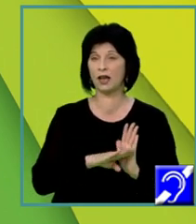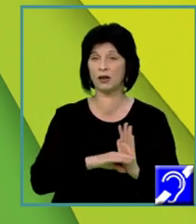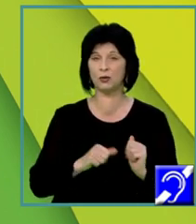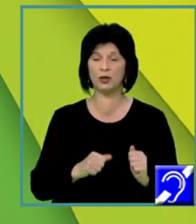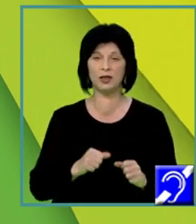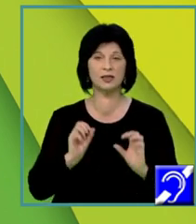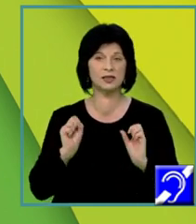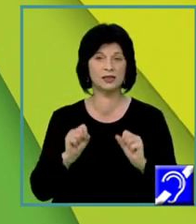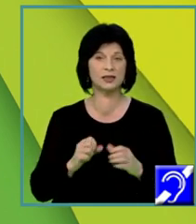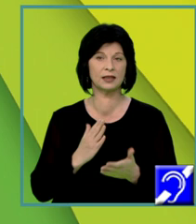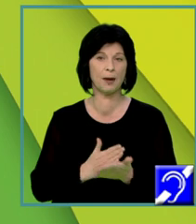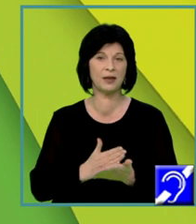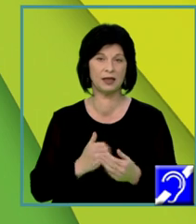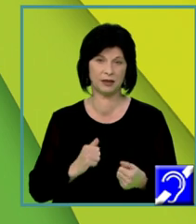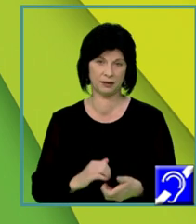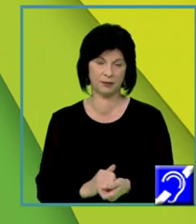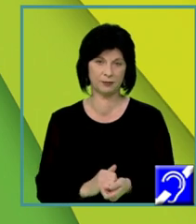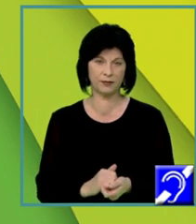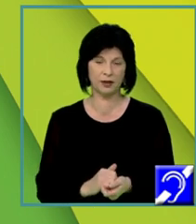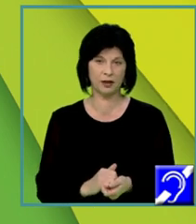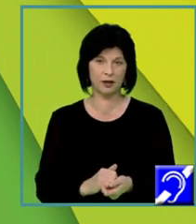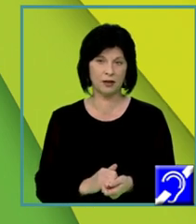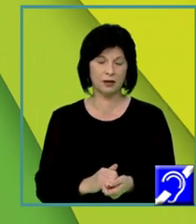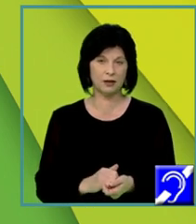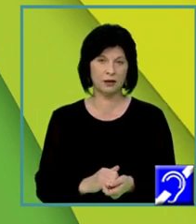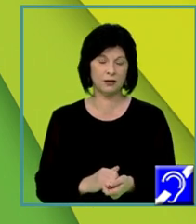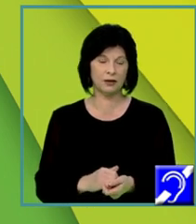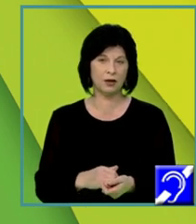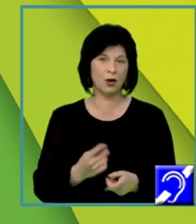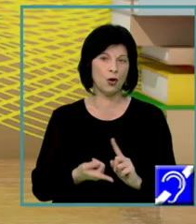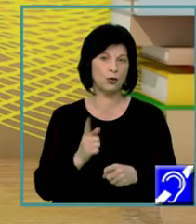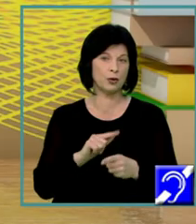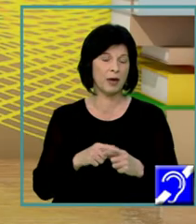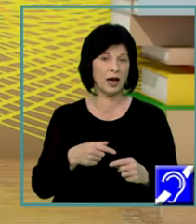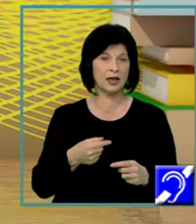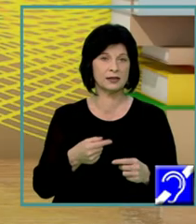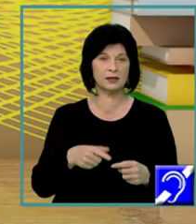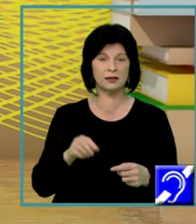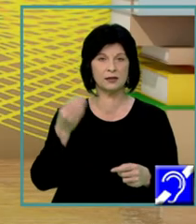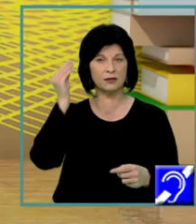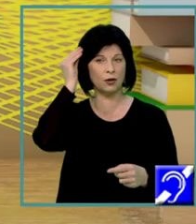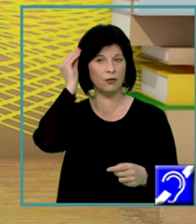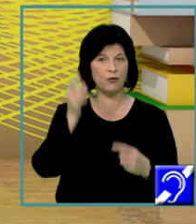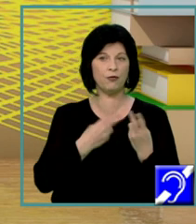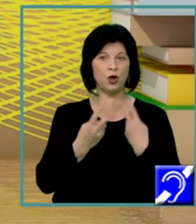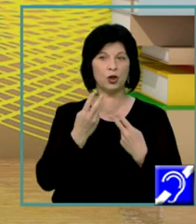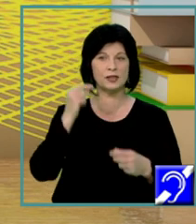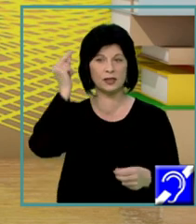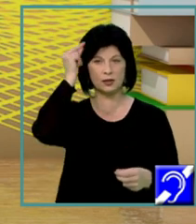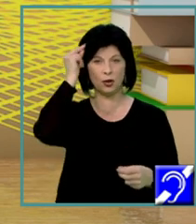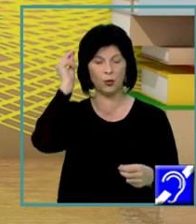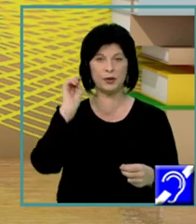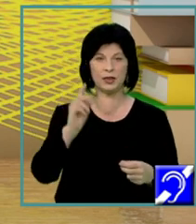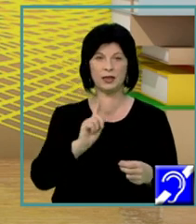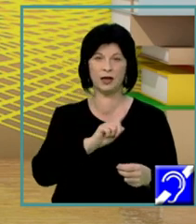la aprecierea voastră dacă formulați direct opinia, folosindu-vă de unul dintre acești conectori sau